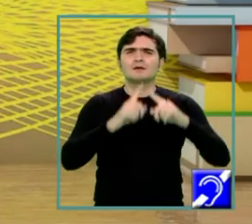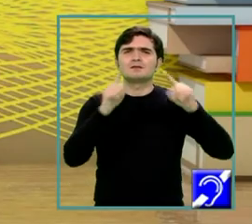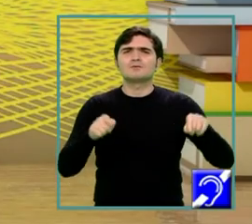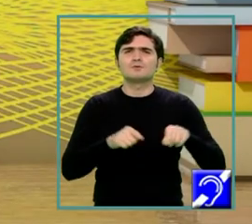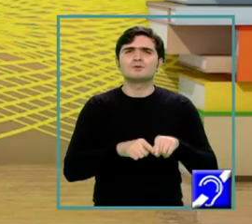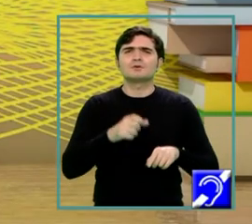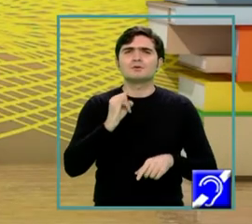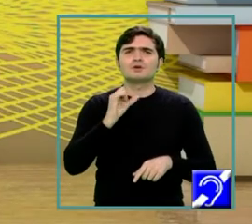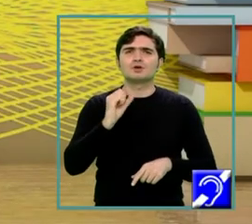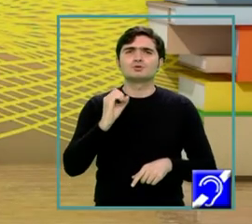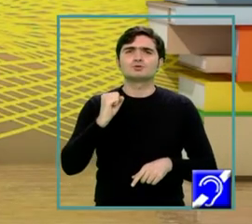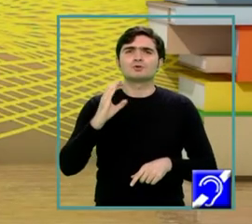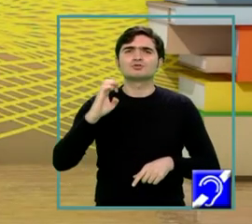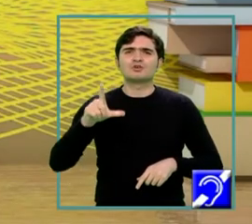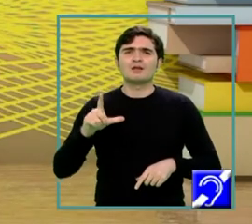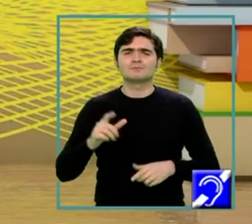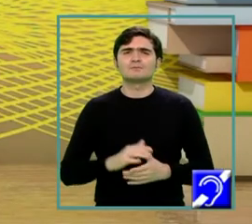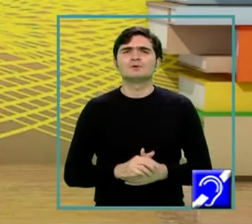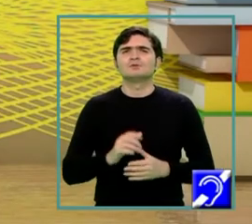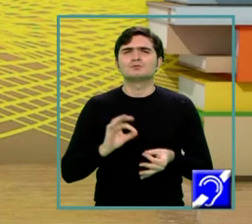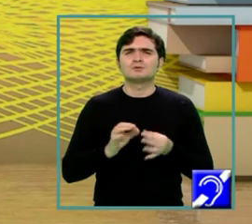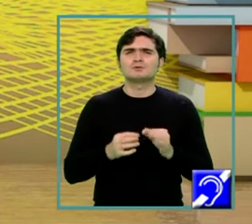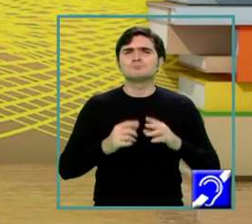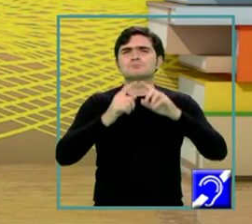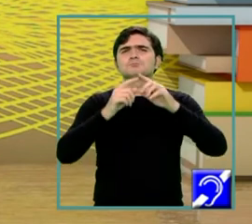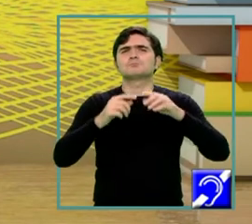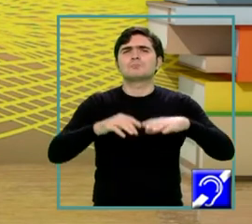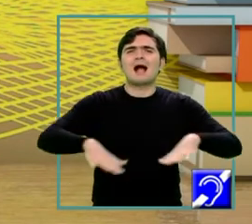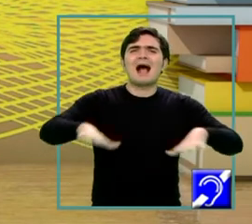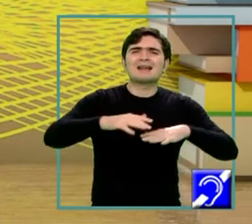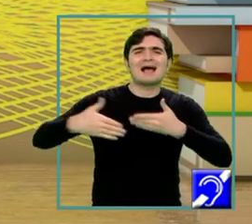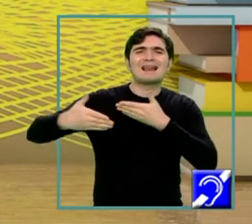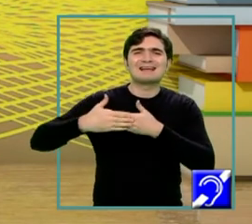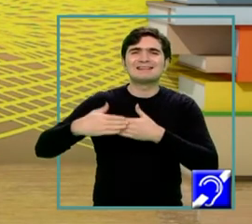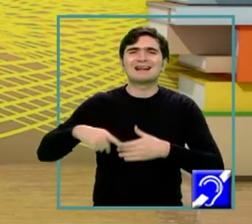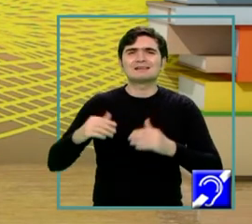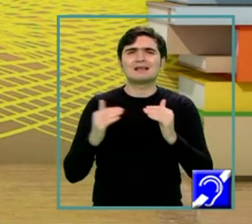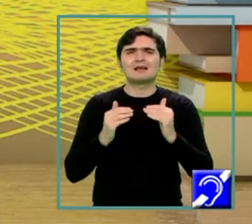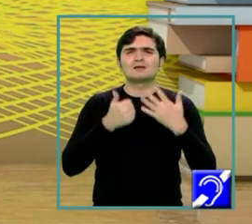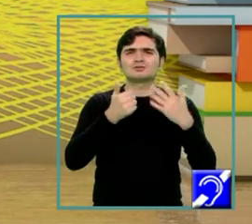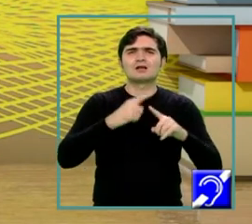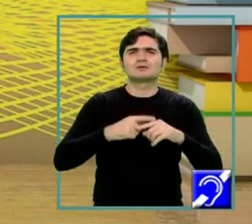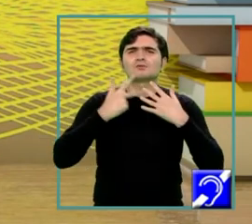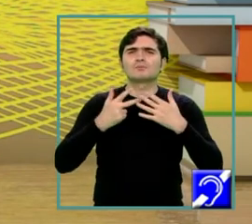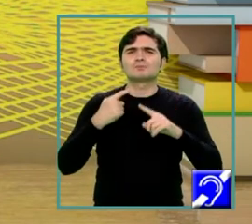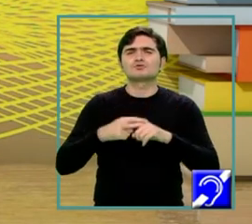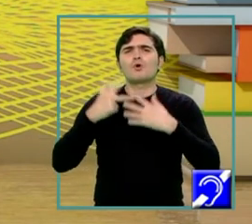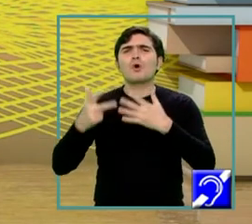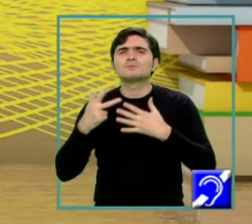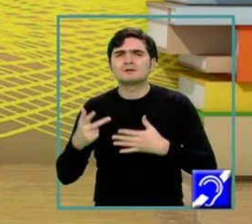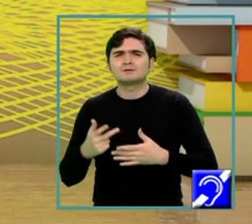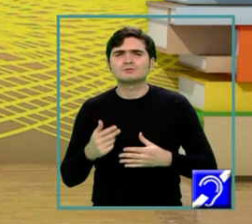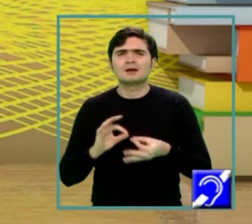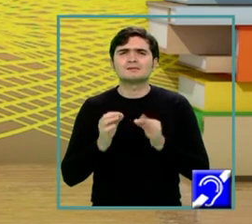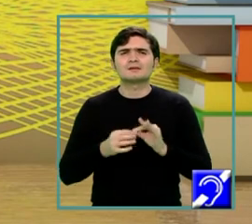congruente. Și atunci area laterală este egală cu 6 ori 18 ori 18, care